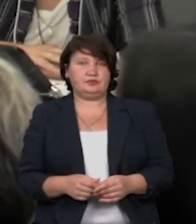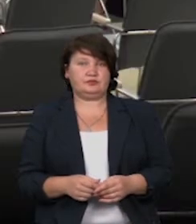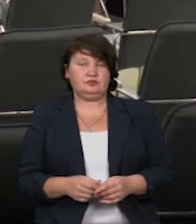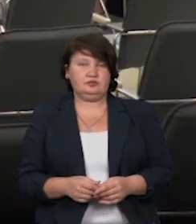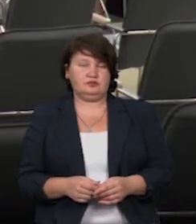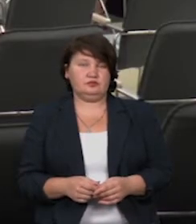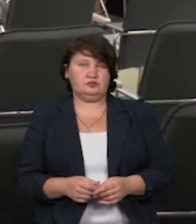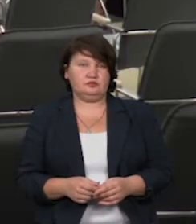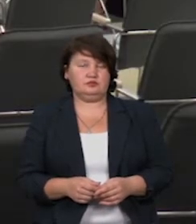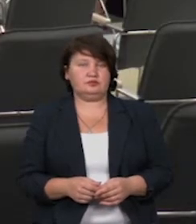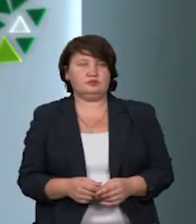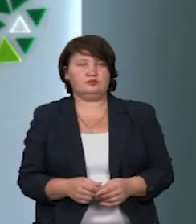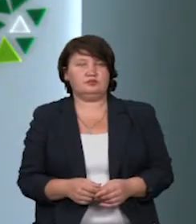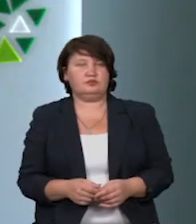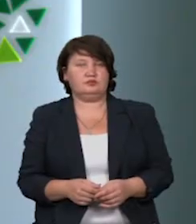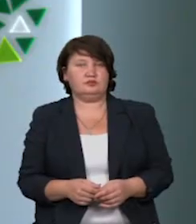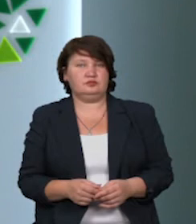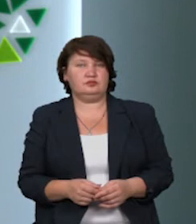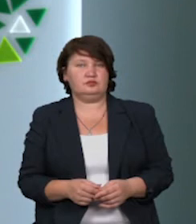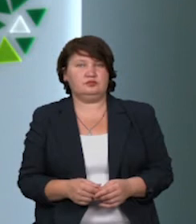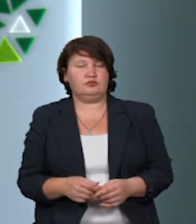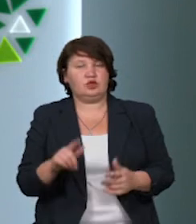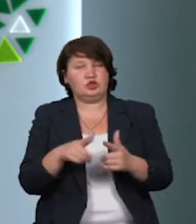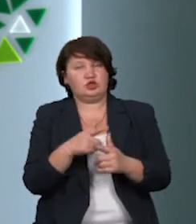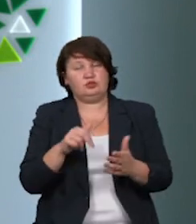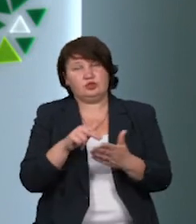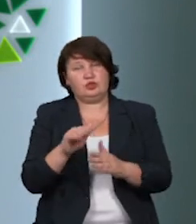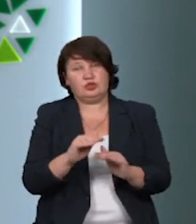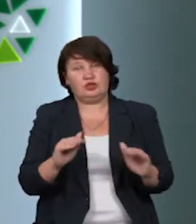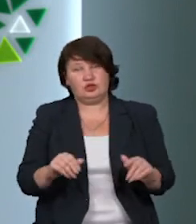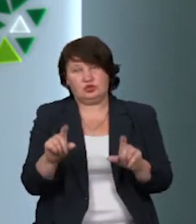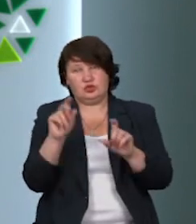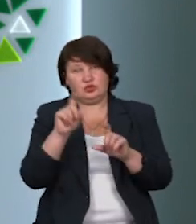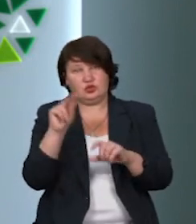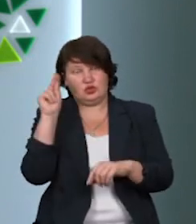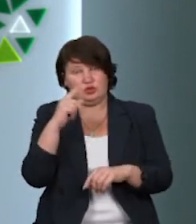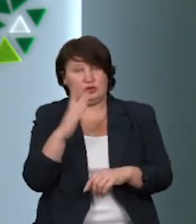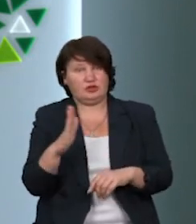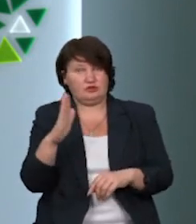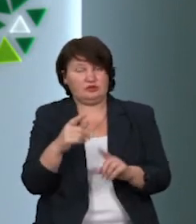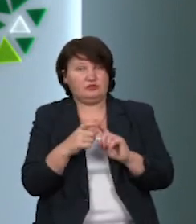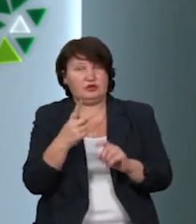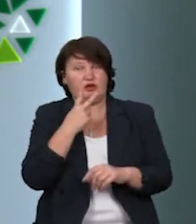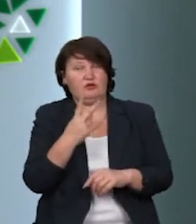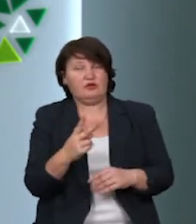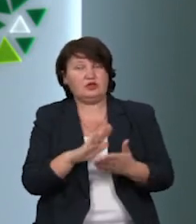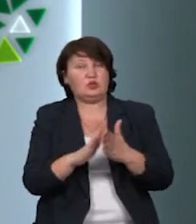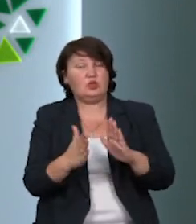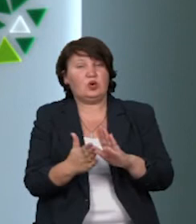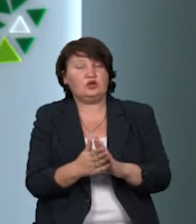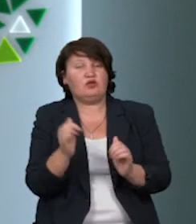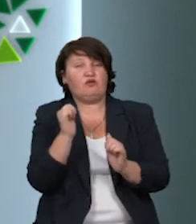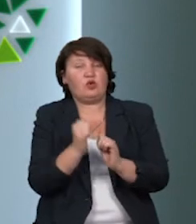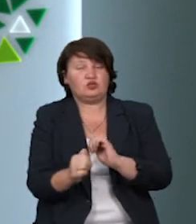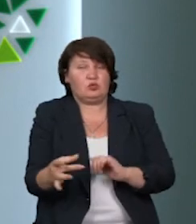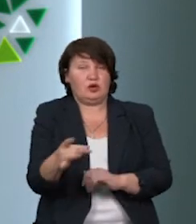на Суспільному. Івано-Франківськ. Чи підуть діти до школи 1 вересня залежатиме від епідеміологічної ситуації в кожному